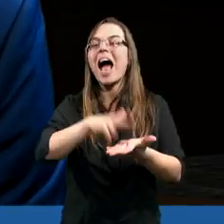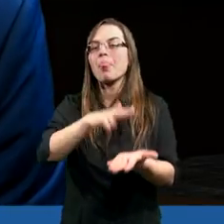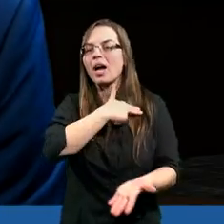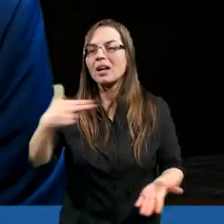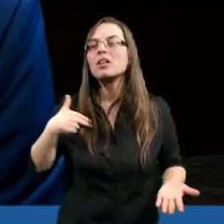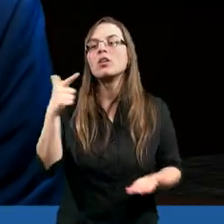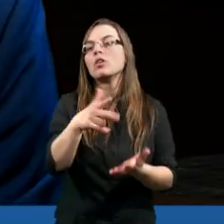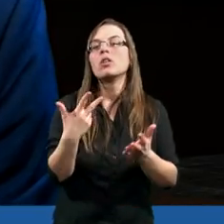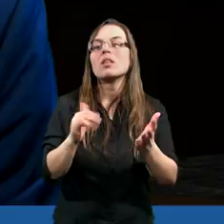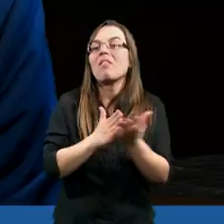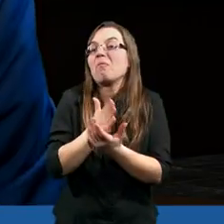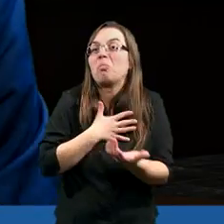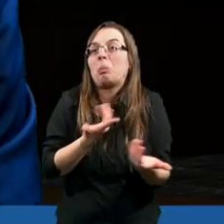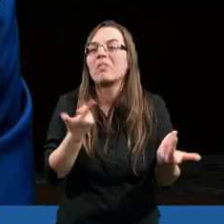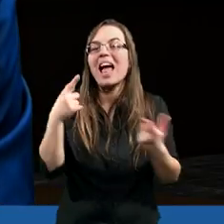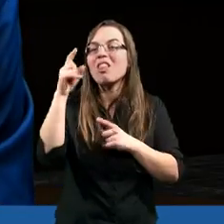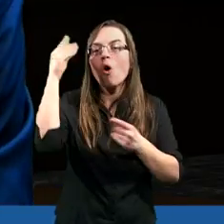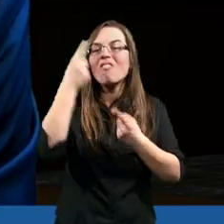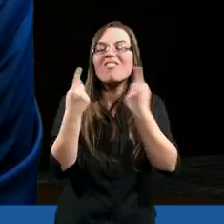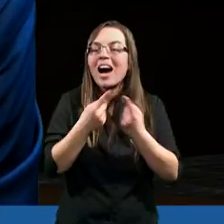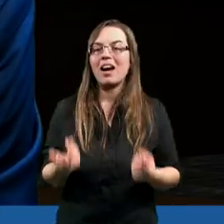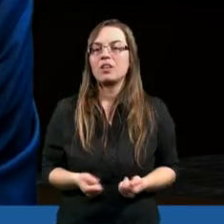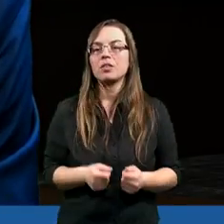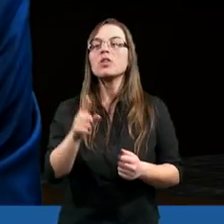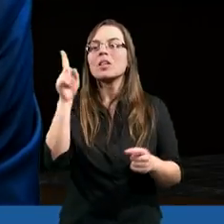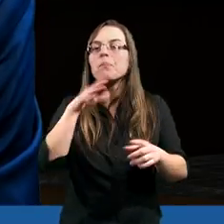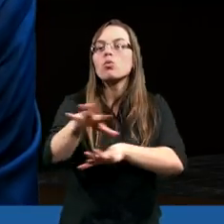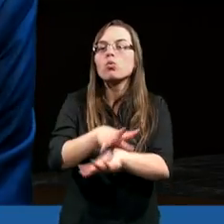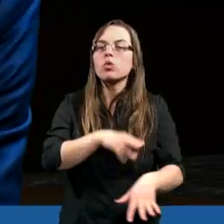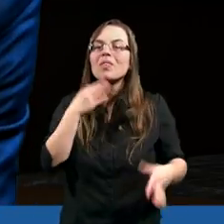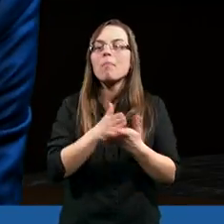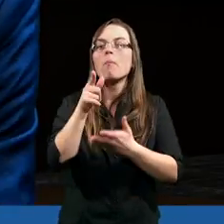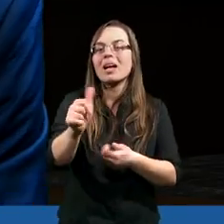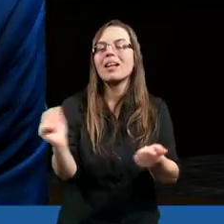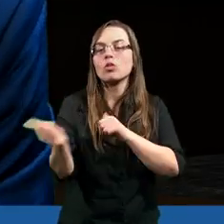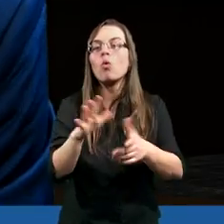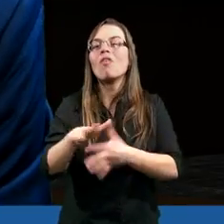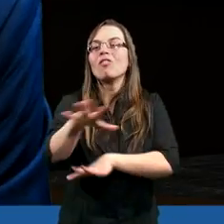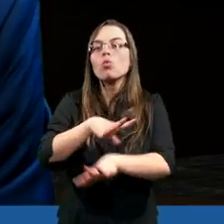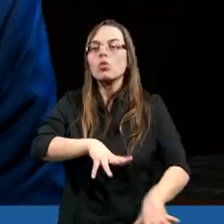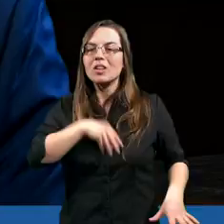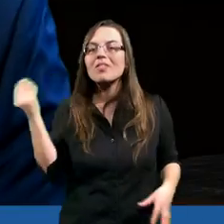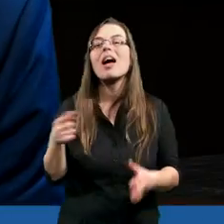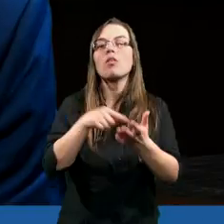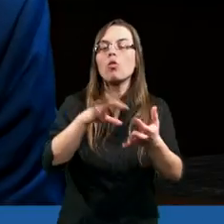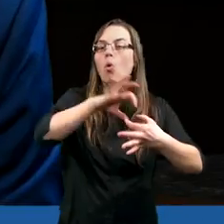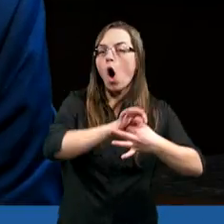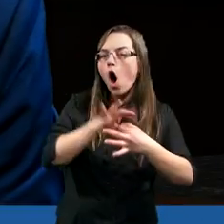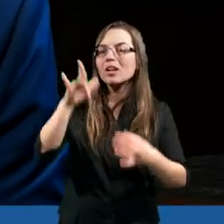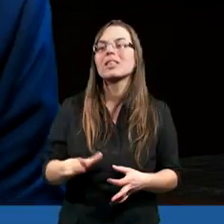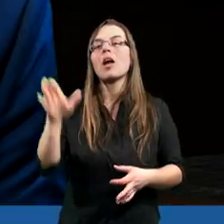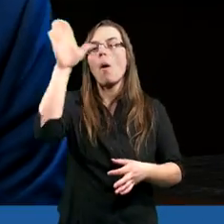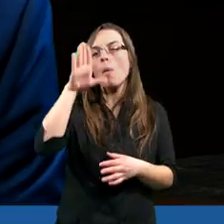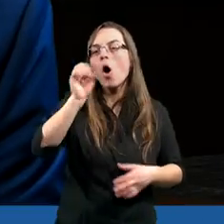i na nas, oni uwierzyli i to przyjęli. I widzimy, że tak naprawdę Duch Święty też poprzez chrzest w Duchu Świętym łączy